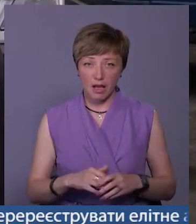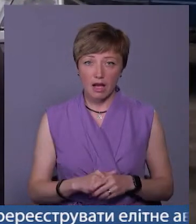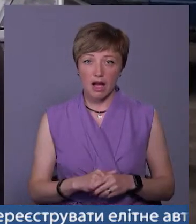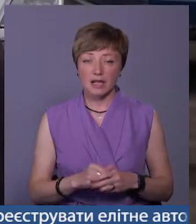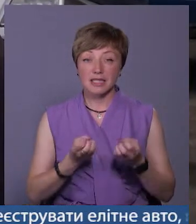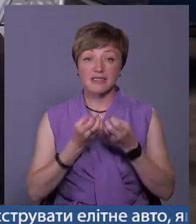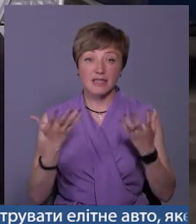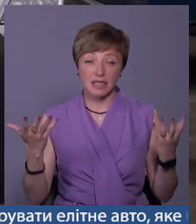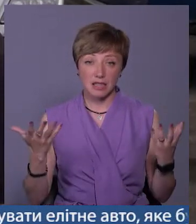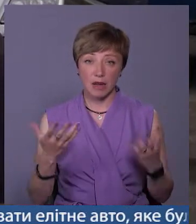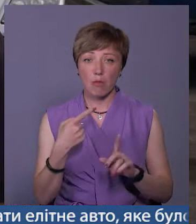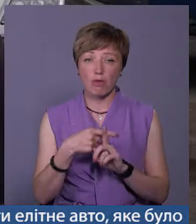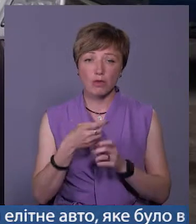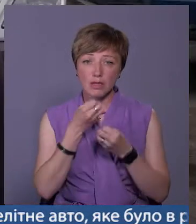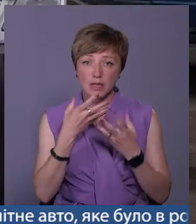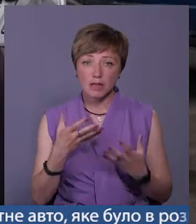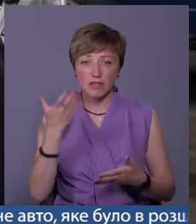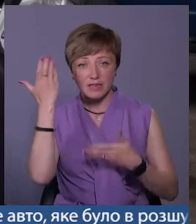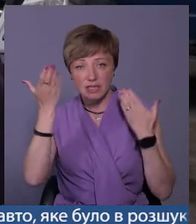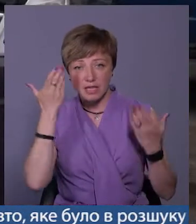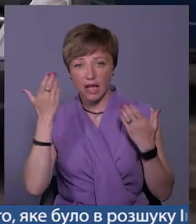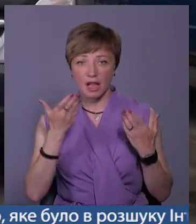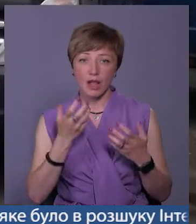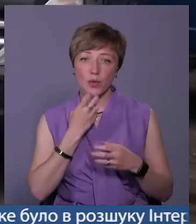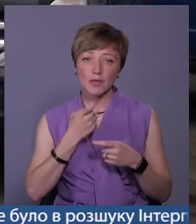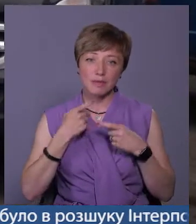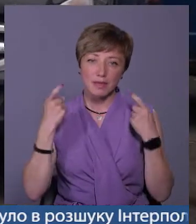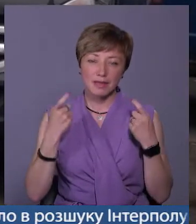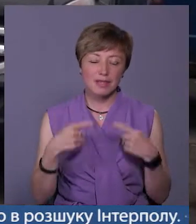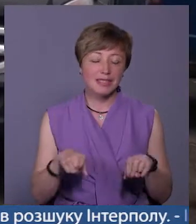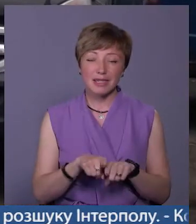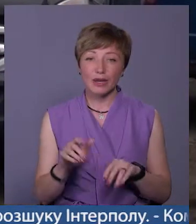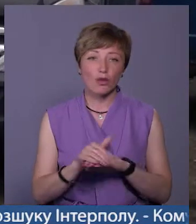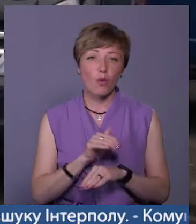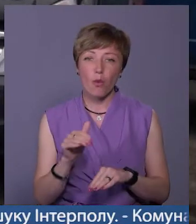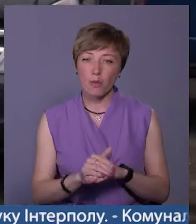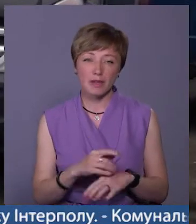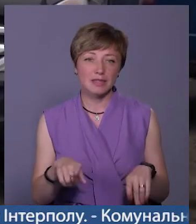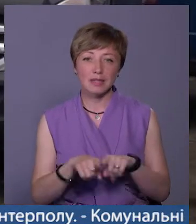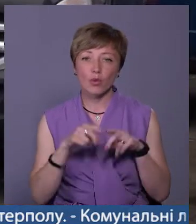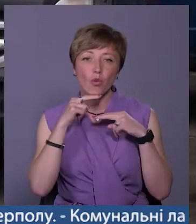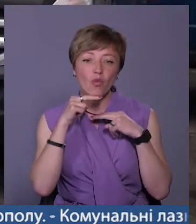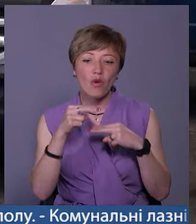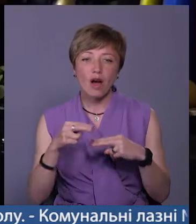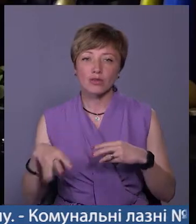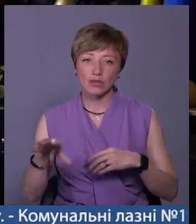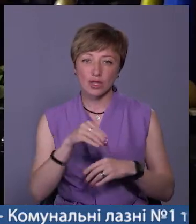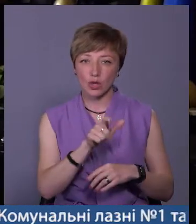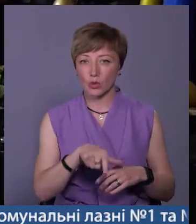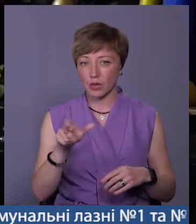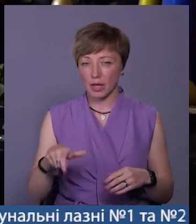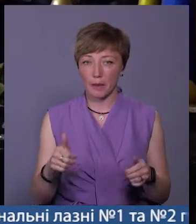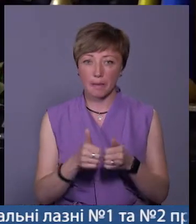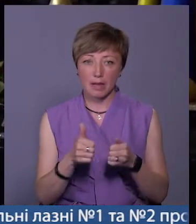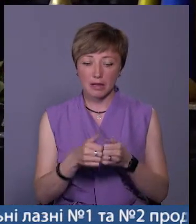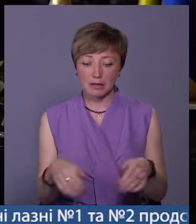Світла дитина, позитивна, весела, усміхнена, настільки добра і настільки уважна до всіх людей. Біля